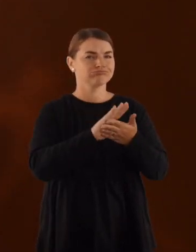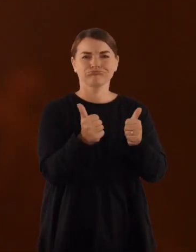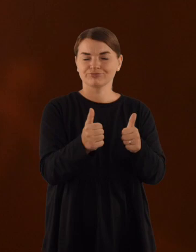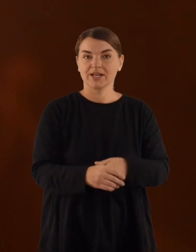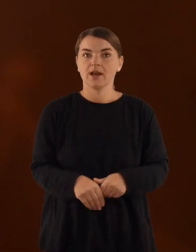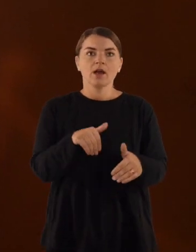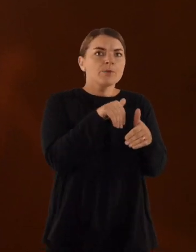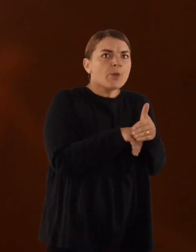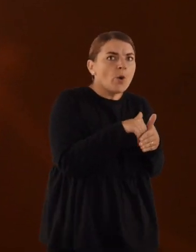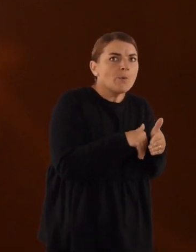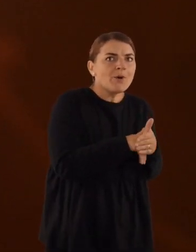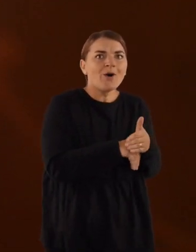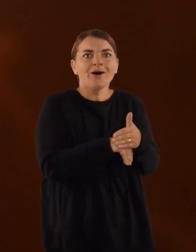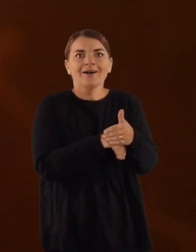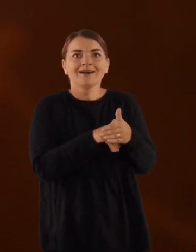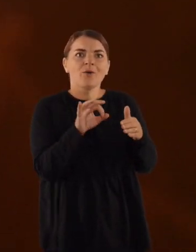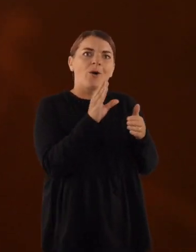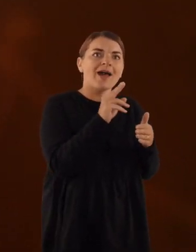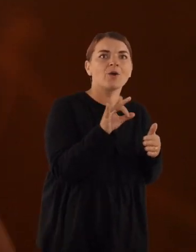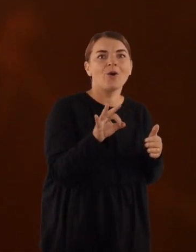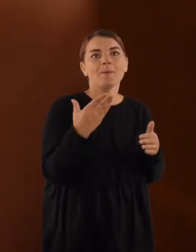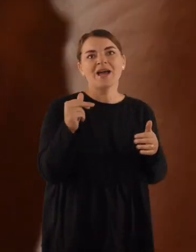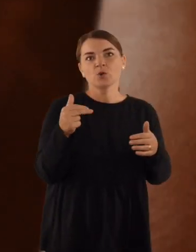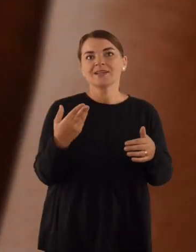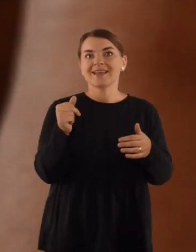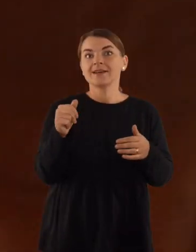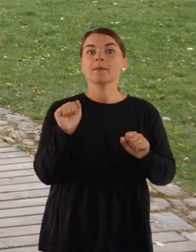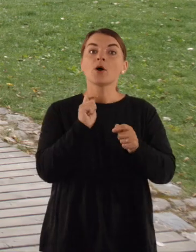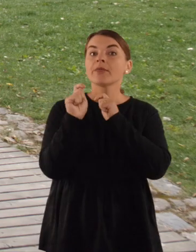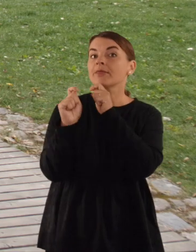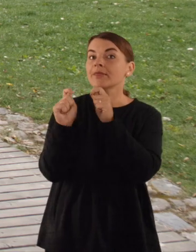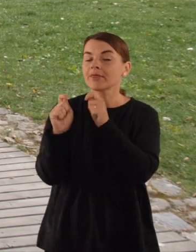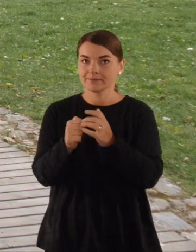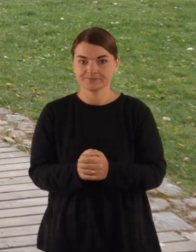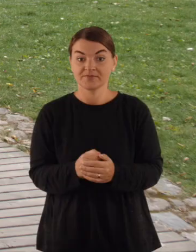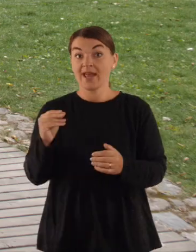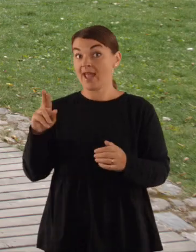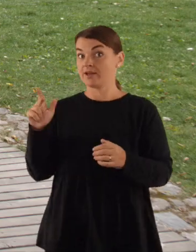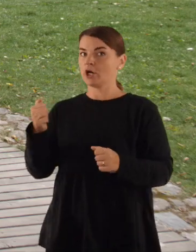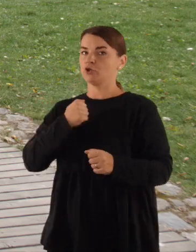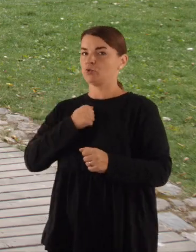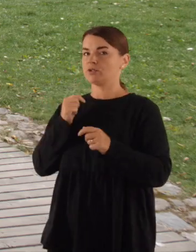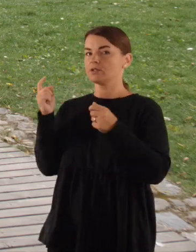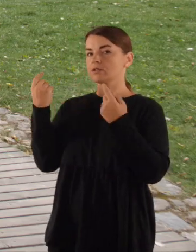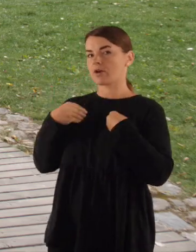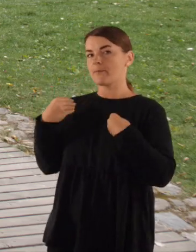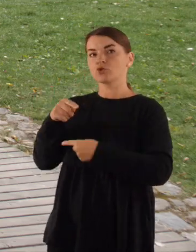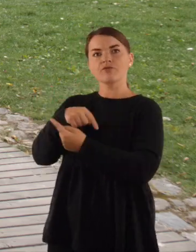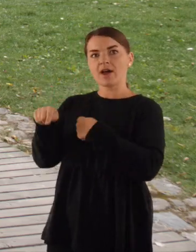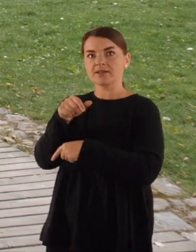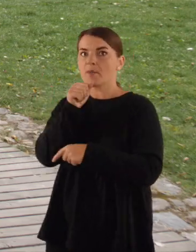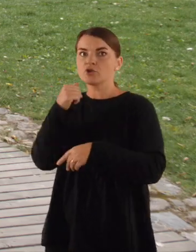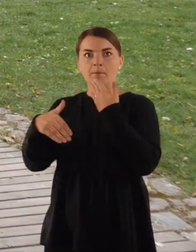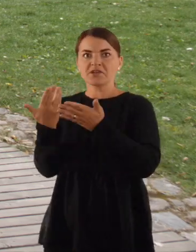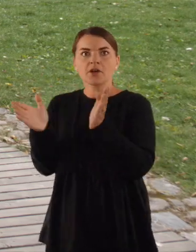taupumą ir ekologiją taip linksmai gali pasakoti tik merūnas su Erika. Pesėme klausimyną. Erika vadovauja drabužių verslui. Ką jį daro, jei,